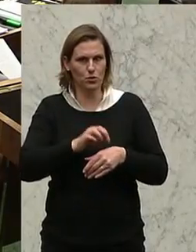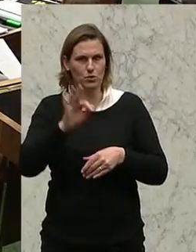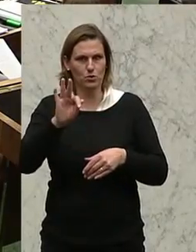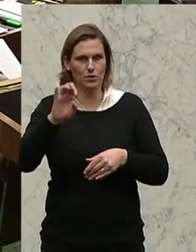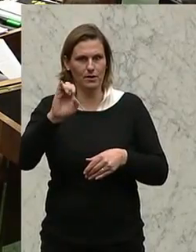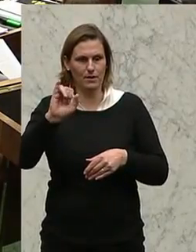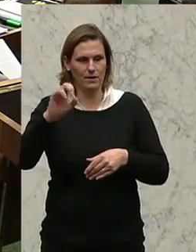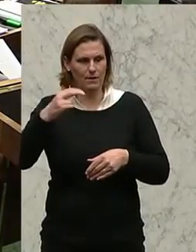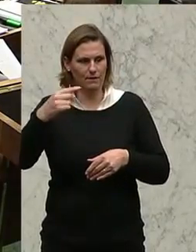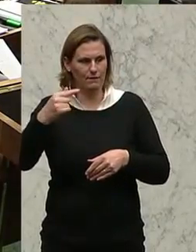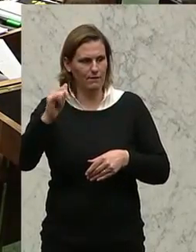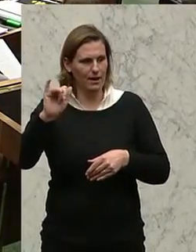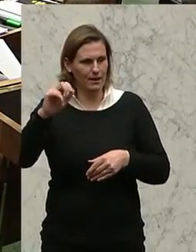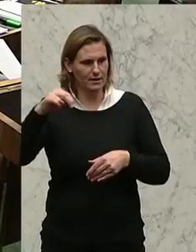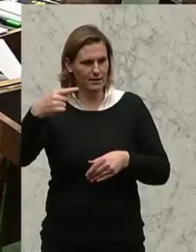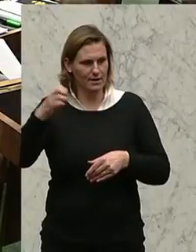Feichtinger zählen. Bitte.